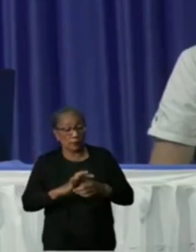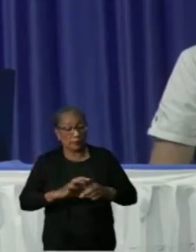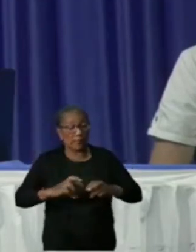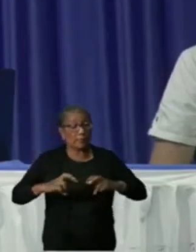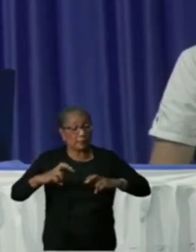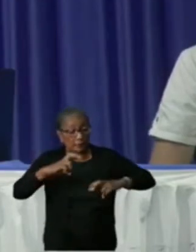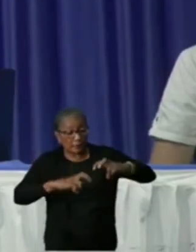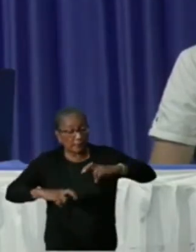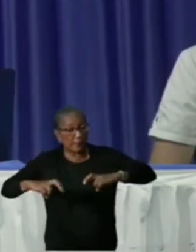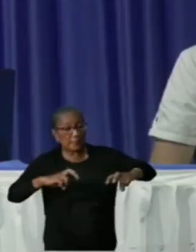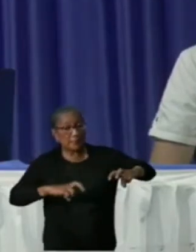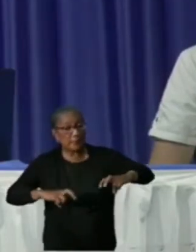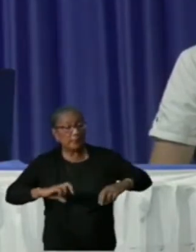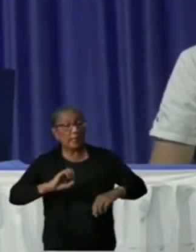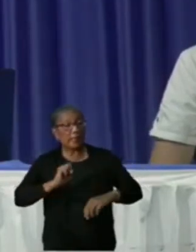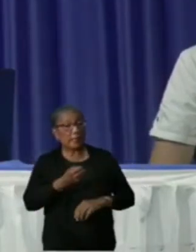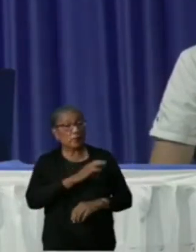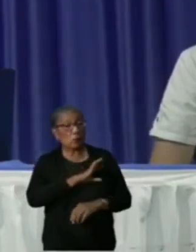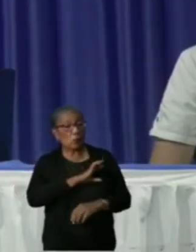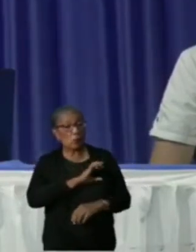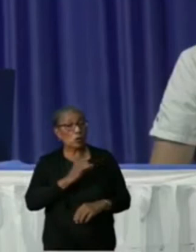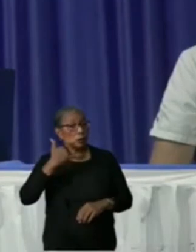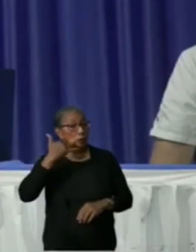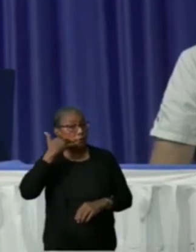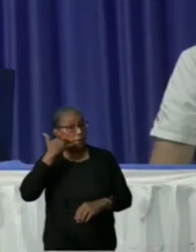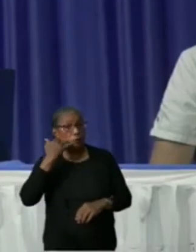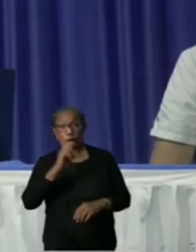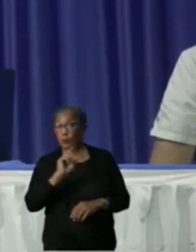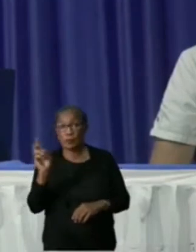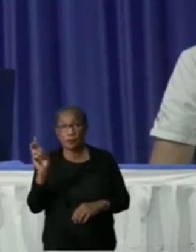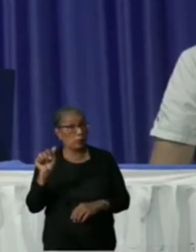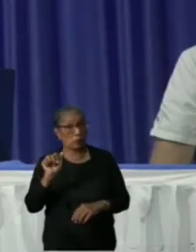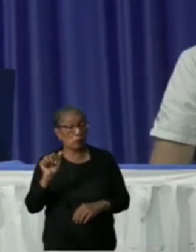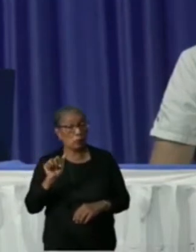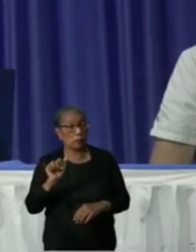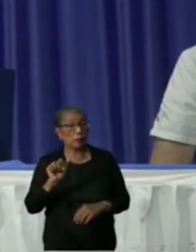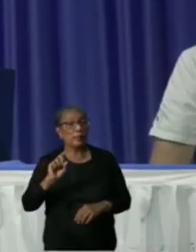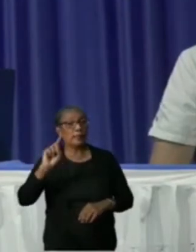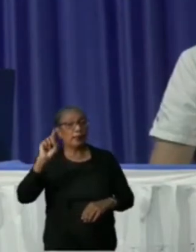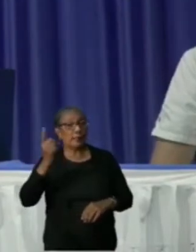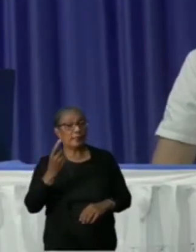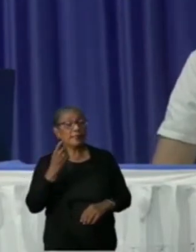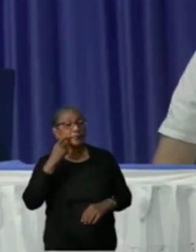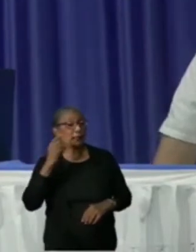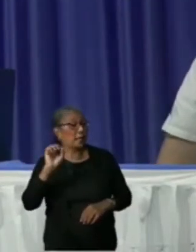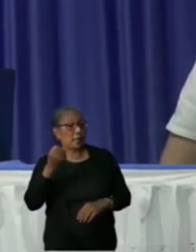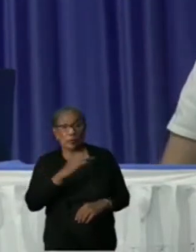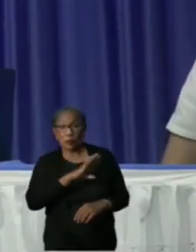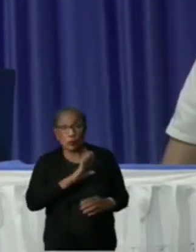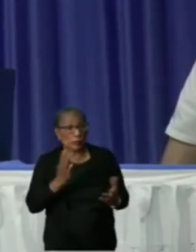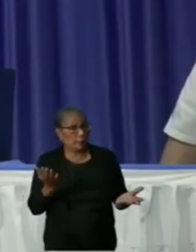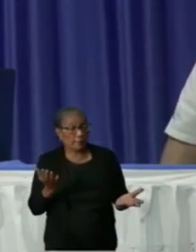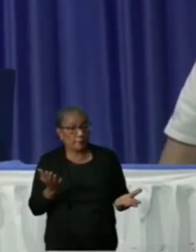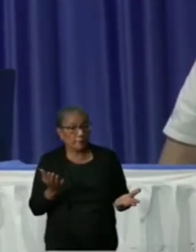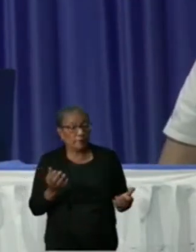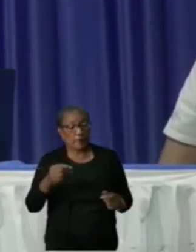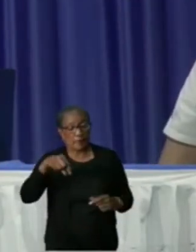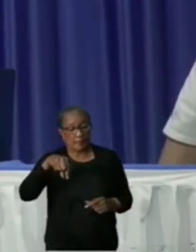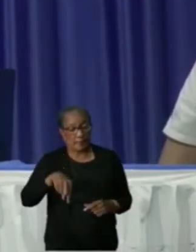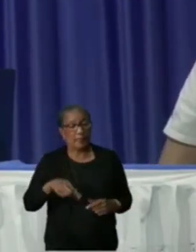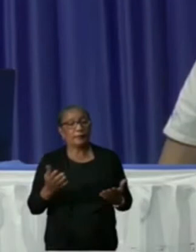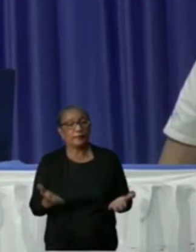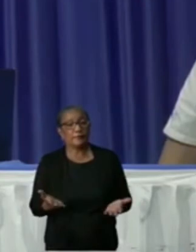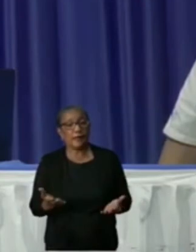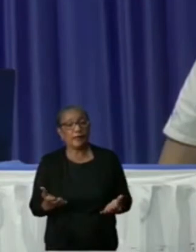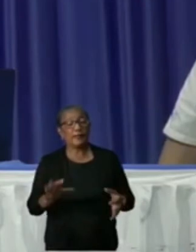waarmee het nummer niet klopt. Je hebt ook anderen die je de eerste dag niet bereid. In dit geval is